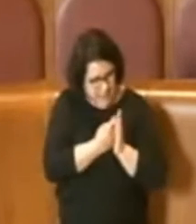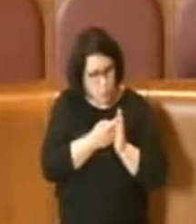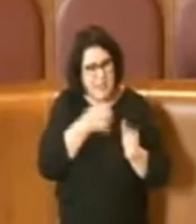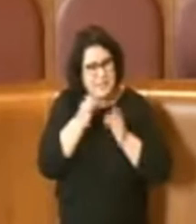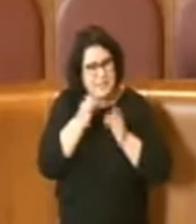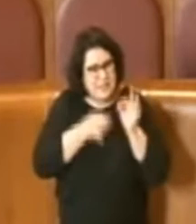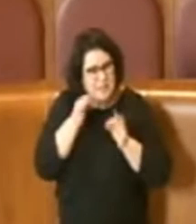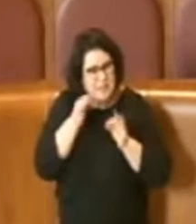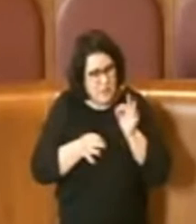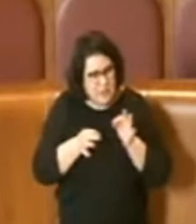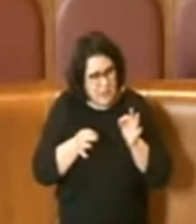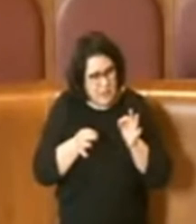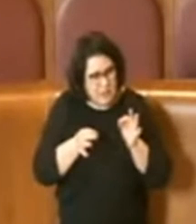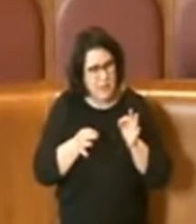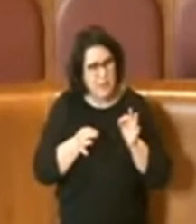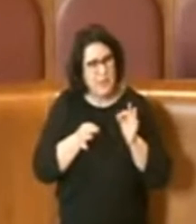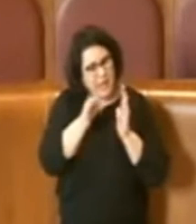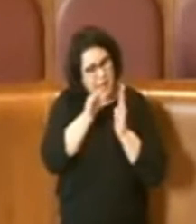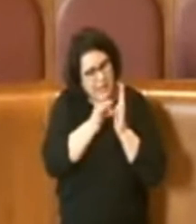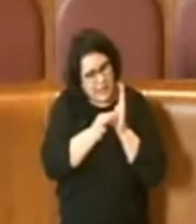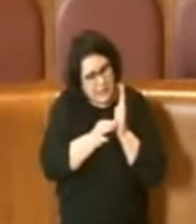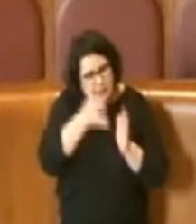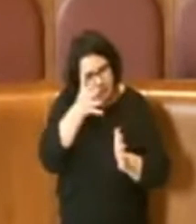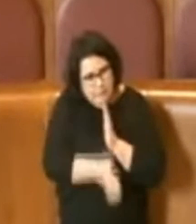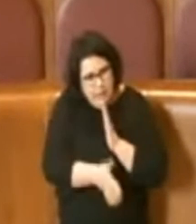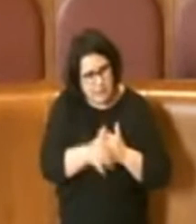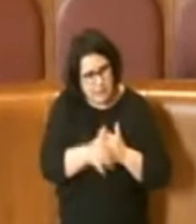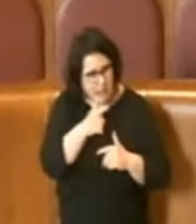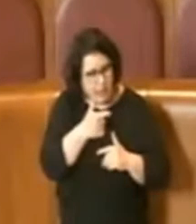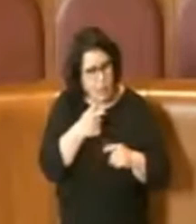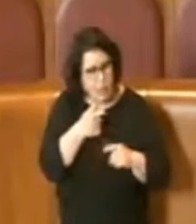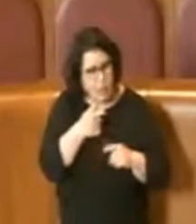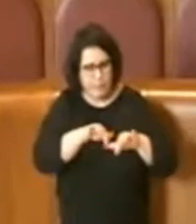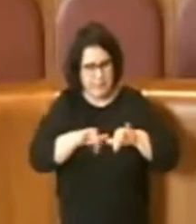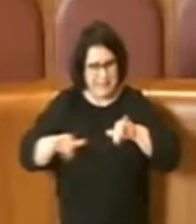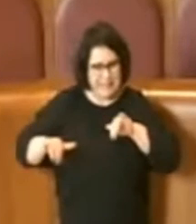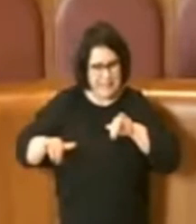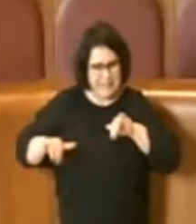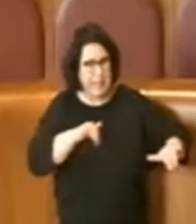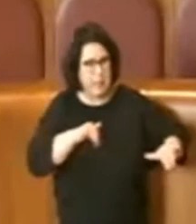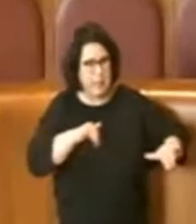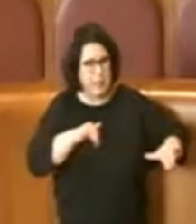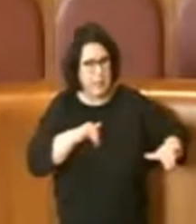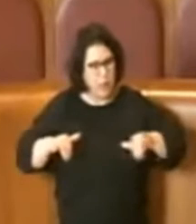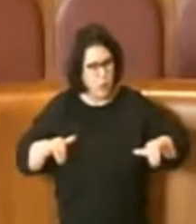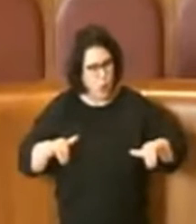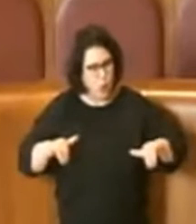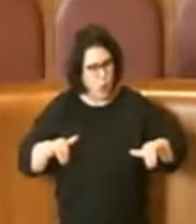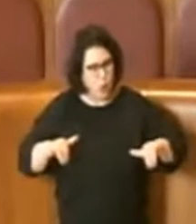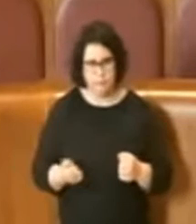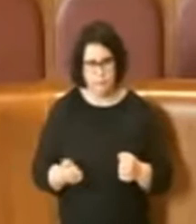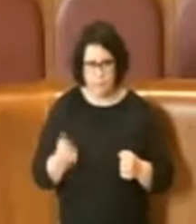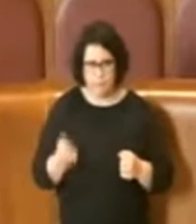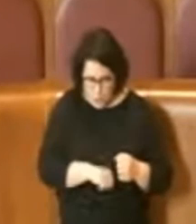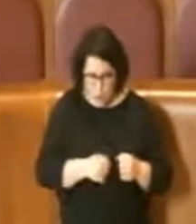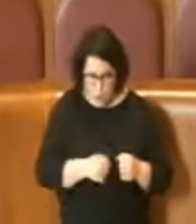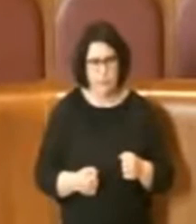che applicheremo criteri non trasparenti e discriminatori. O ancora,